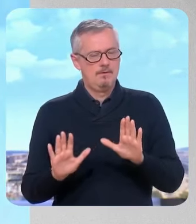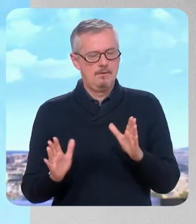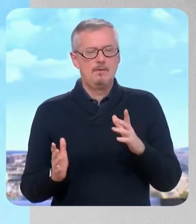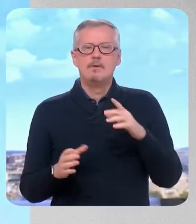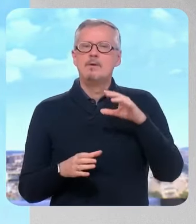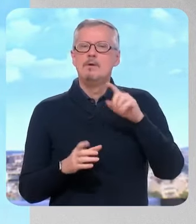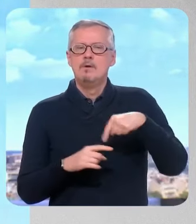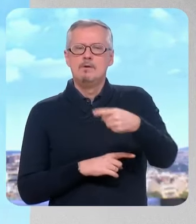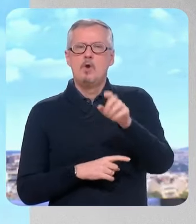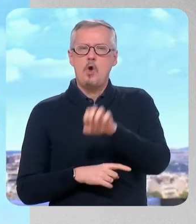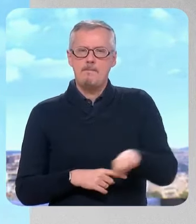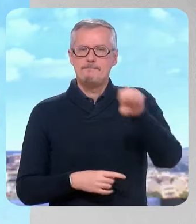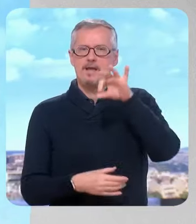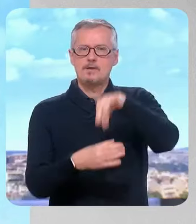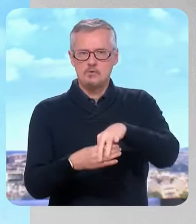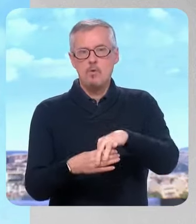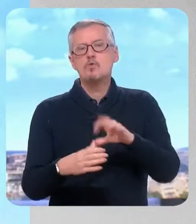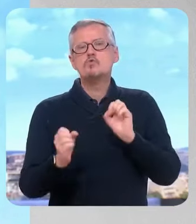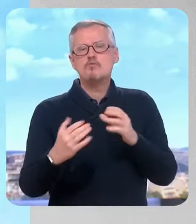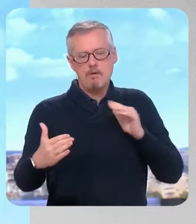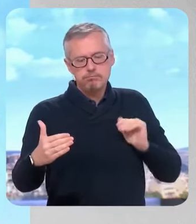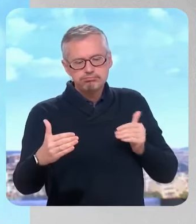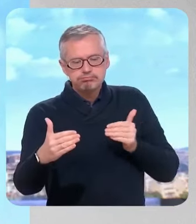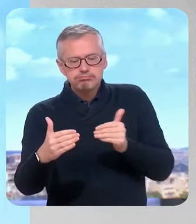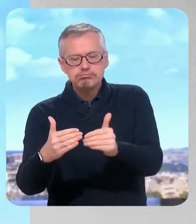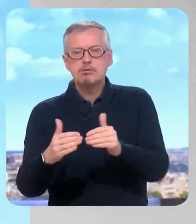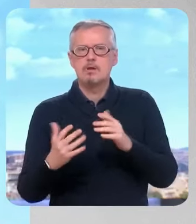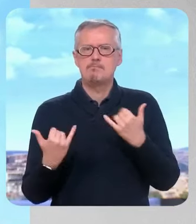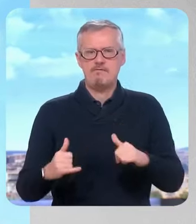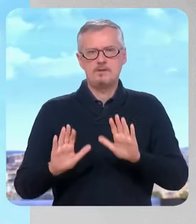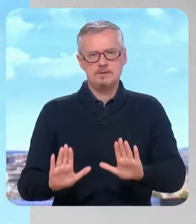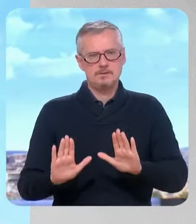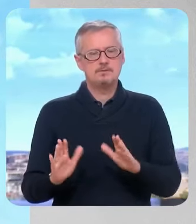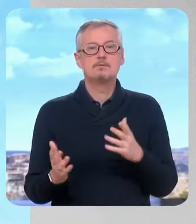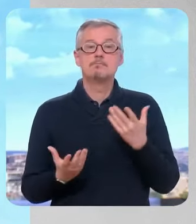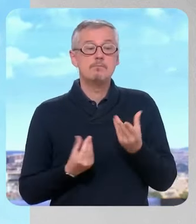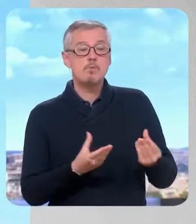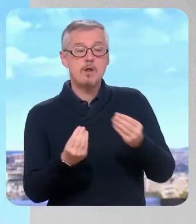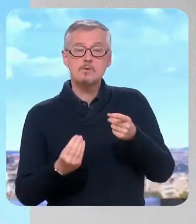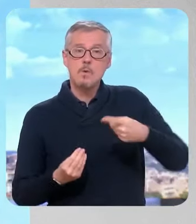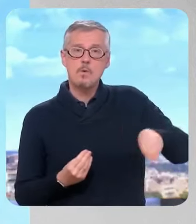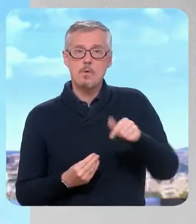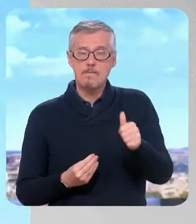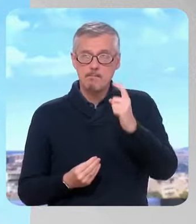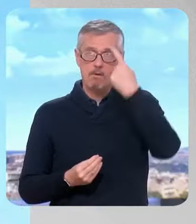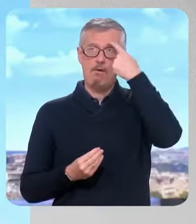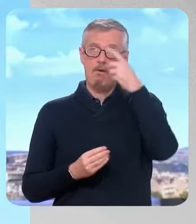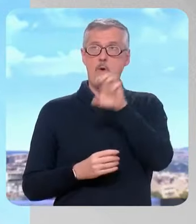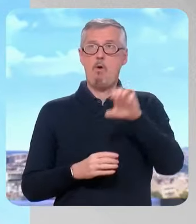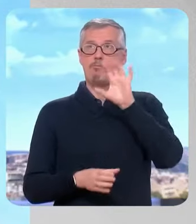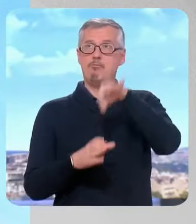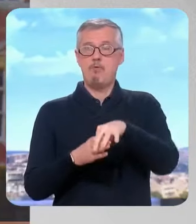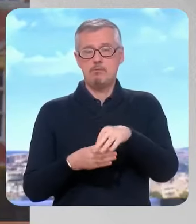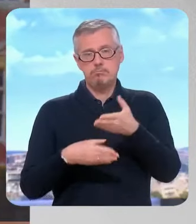se dénoue ou se noue plutôt dans les derniers jours. Donc, laissons faire la campagne. Je n pas le sentiment que nos concitoyens soient tout à fait encore dans la campagne. Je vois d'ailleurs une